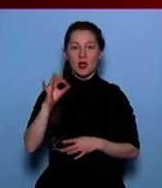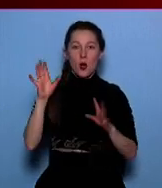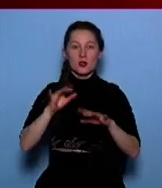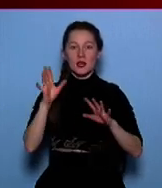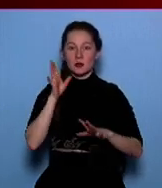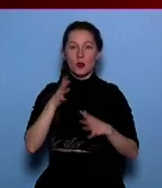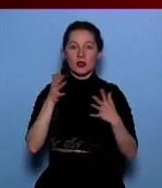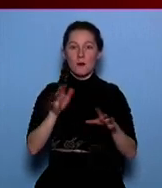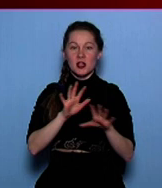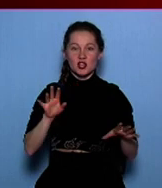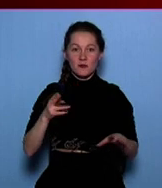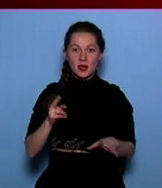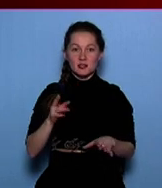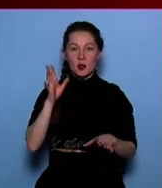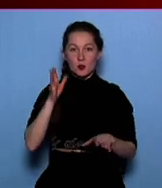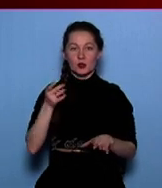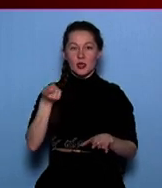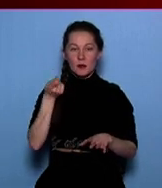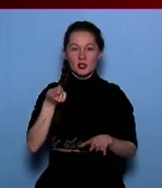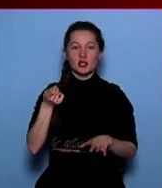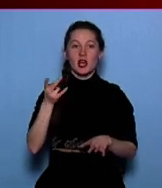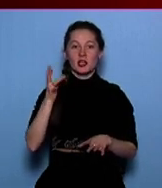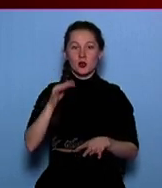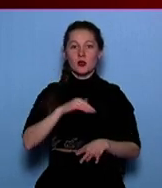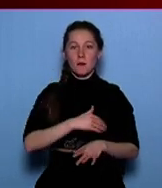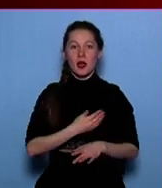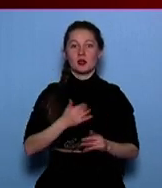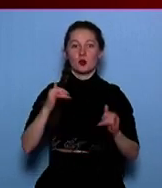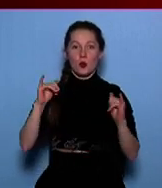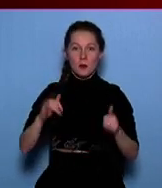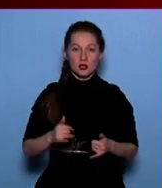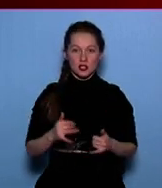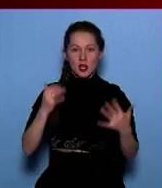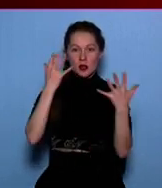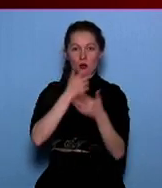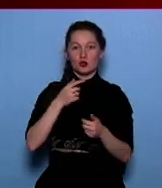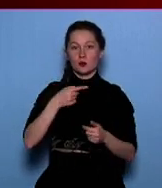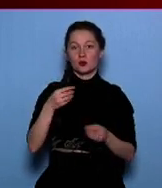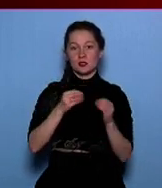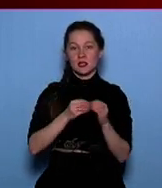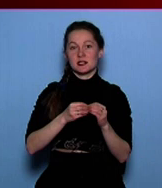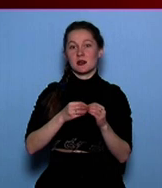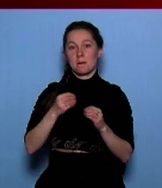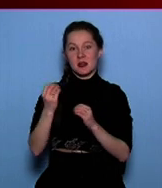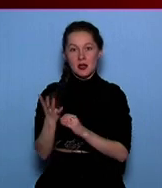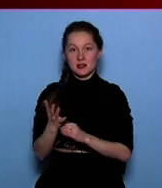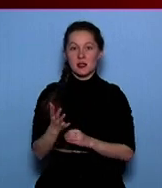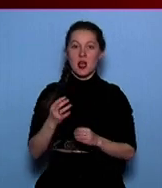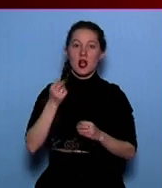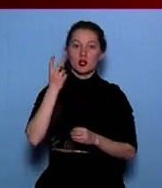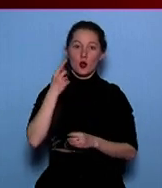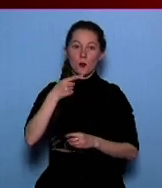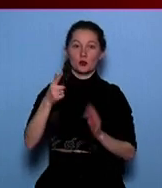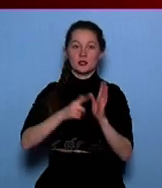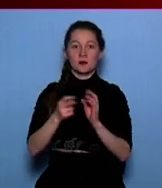субботу сохранятся небольшие осадки, но температурный фон значительно понизится. Ночные температуры минус 10-15, днем минус 7-12 градусов.